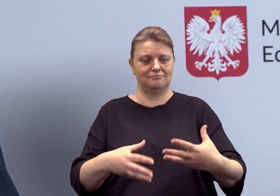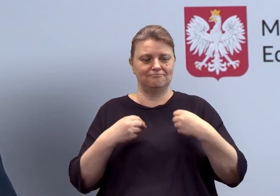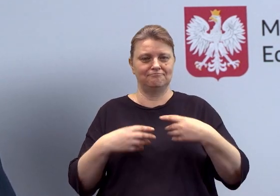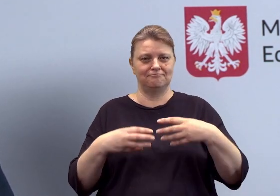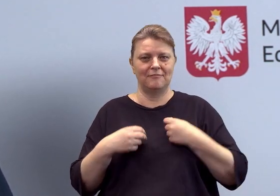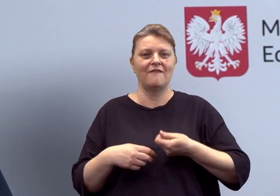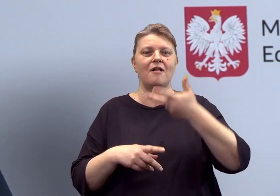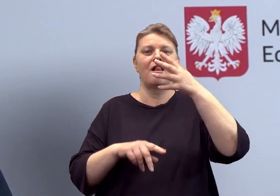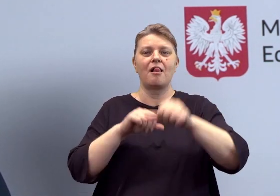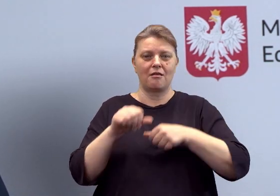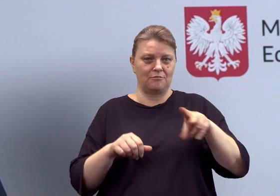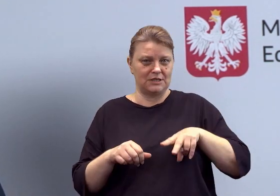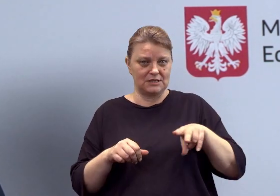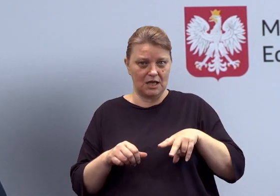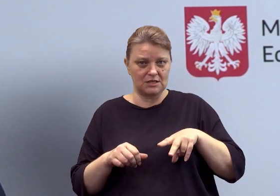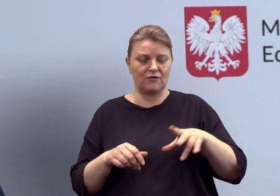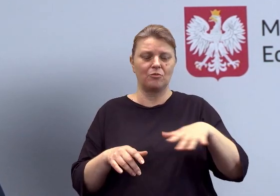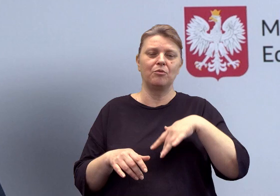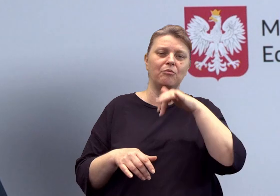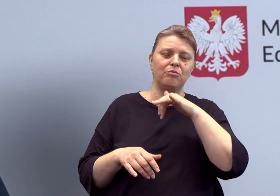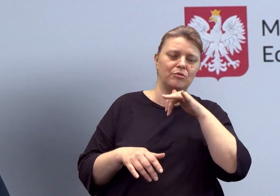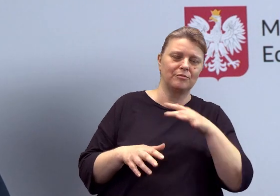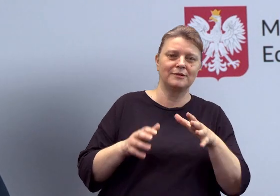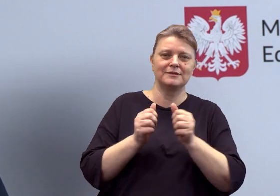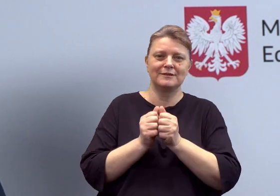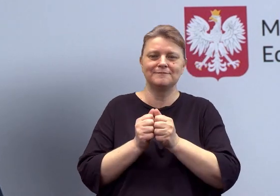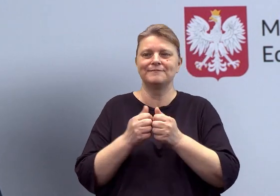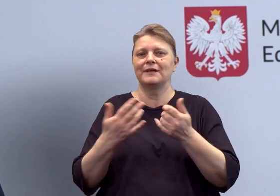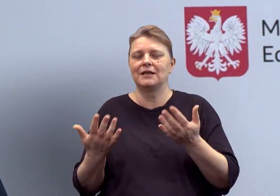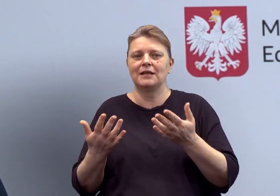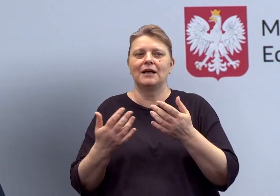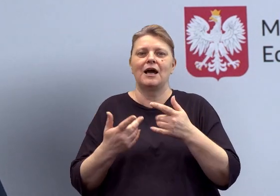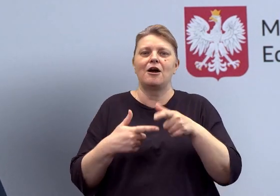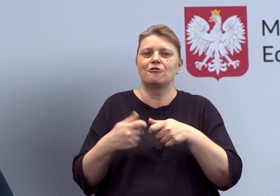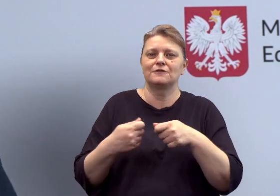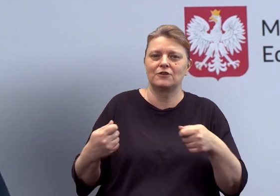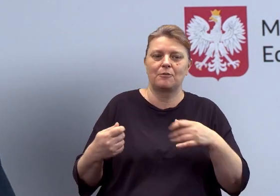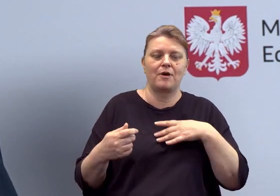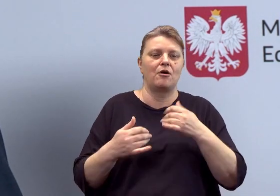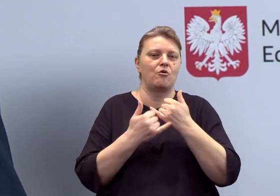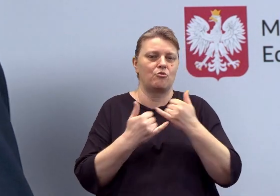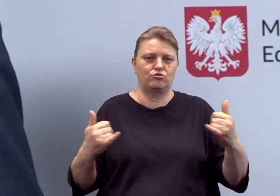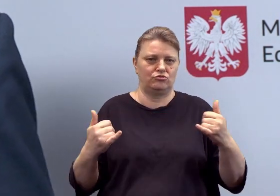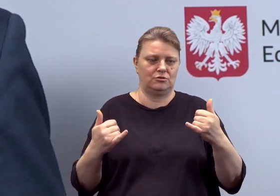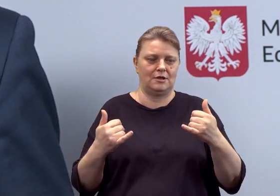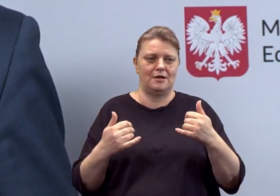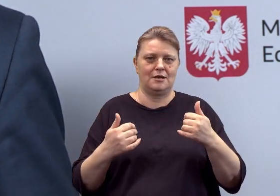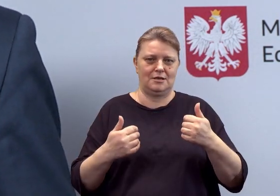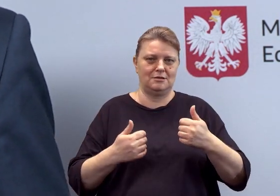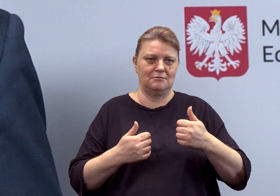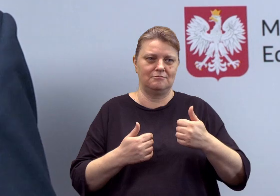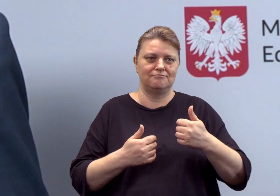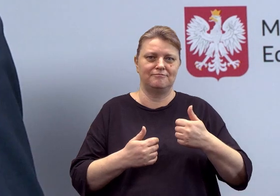a nawet lat można powiedzieć. One były próbą znalezienia kompromisu między bardzo skrajnymi stanowiskami. Tak jak pan minister